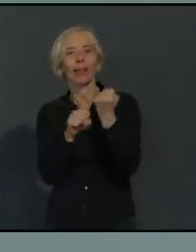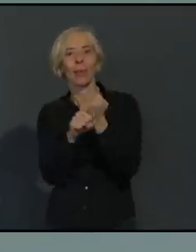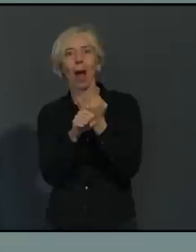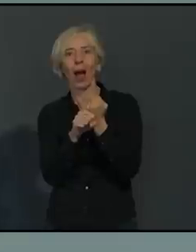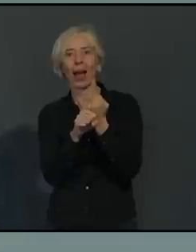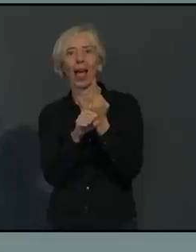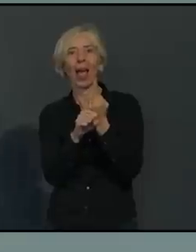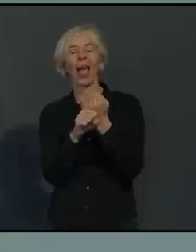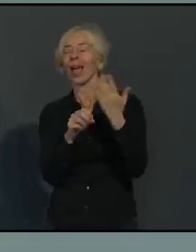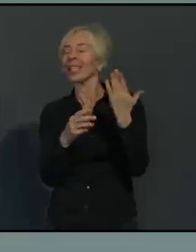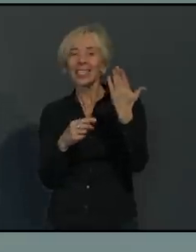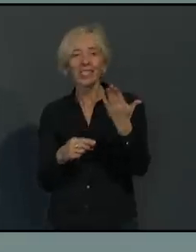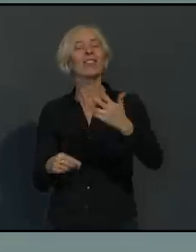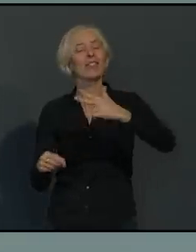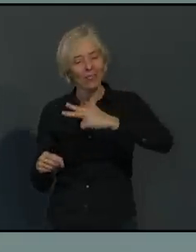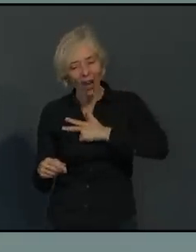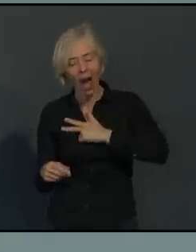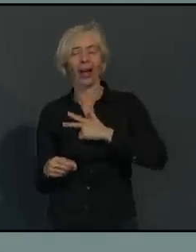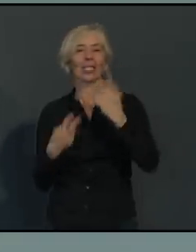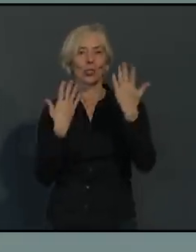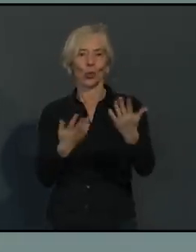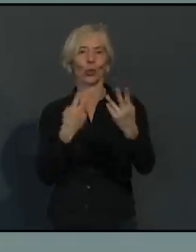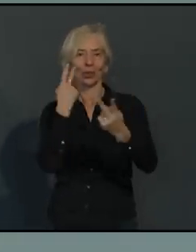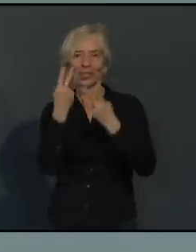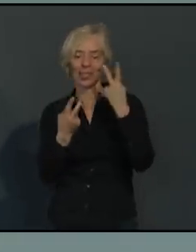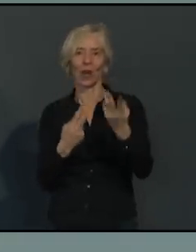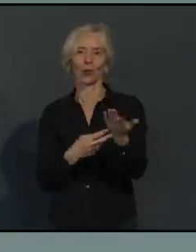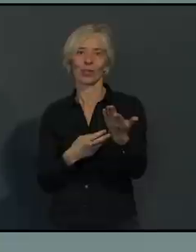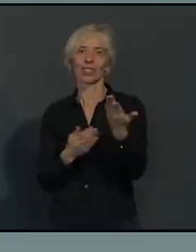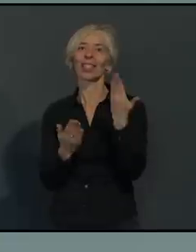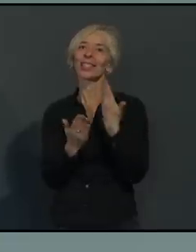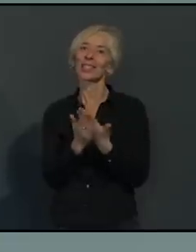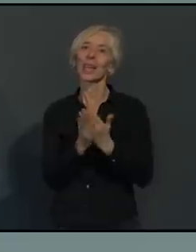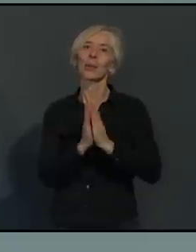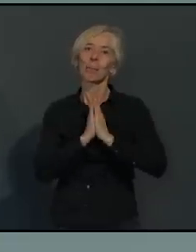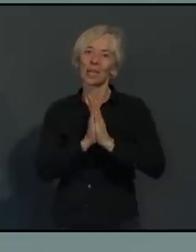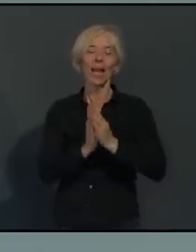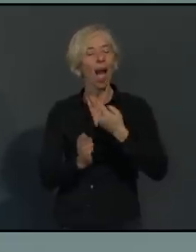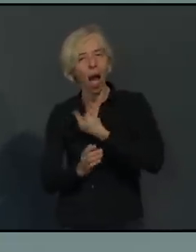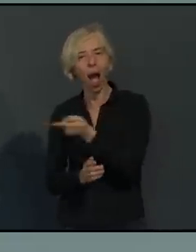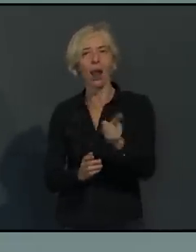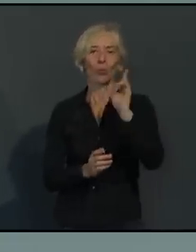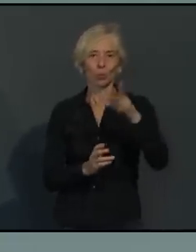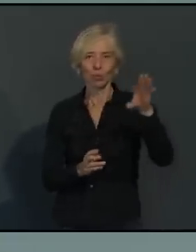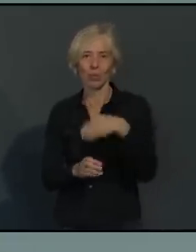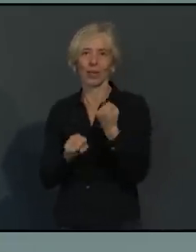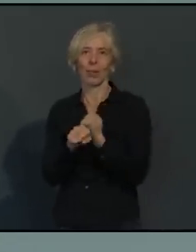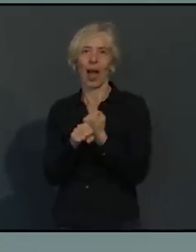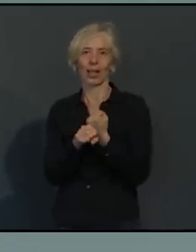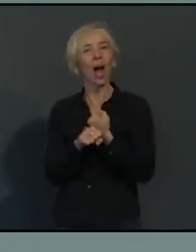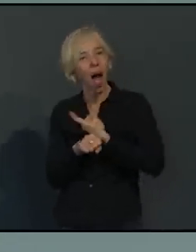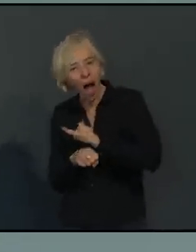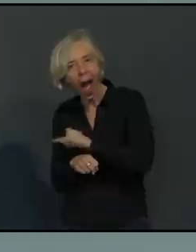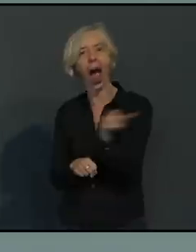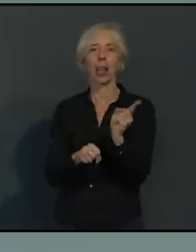unergreifend die ehrliche Realität. Und deswegen müssen Sie bitte alle mitmachen. Und mit alle meine ich